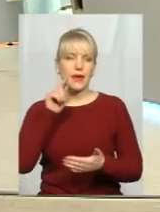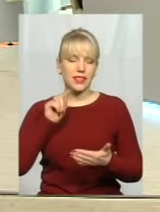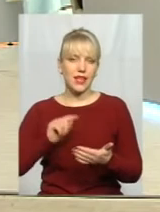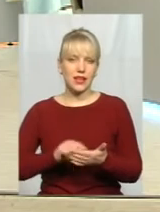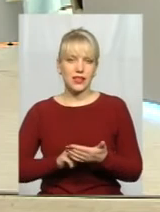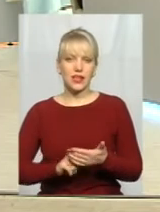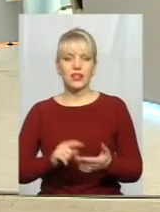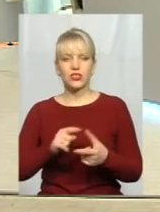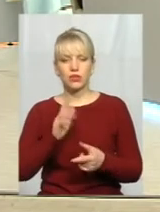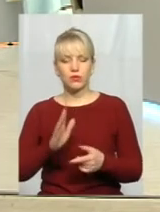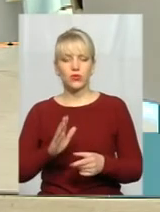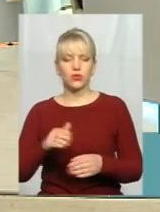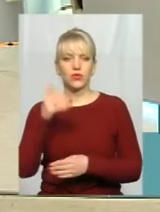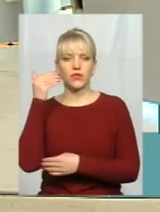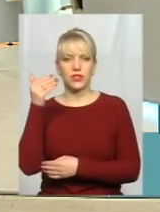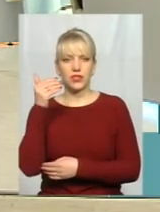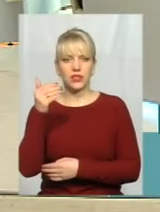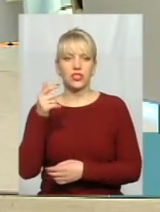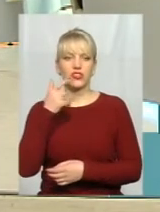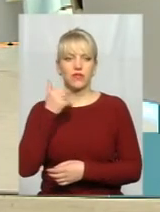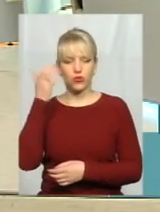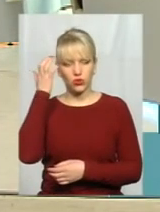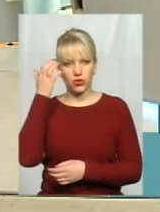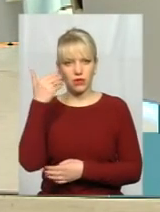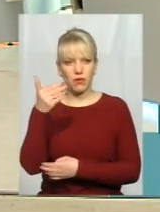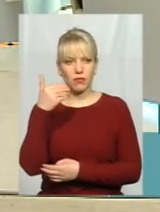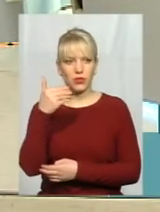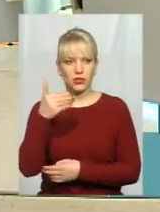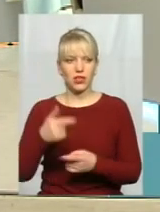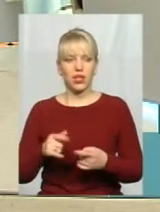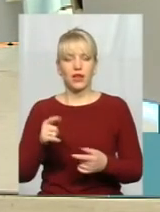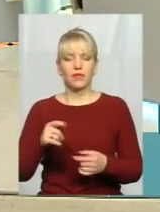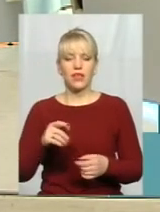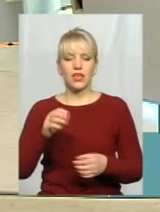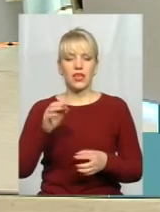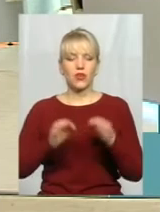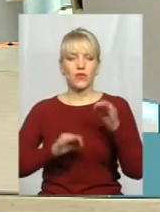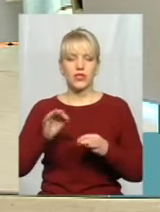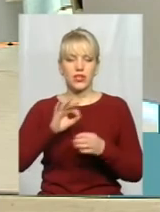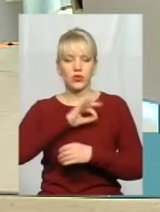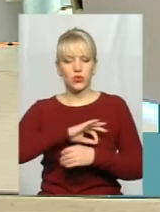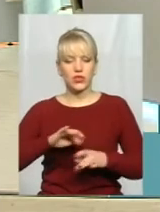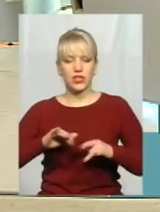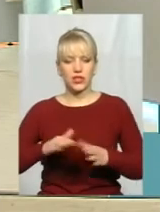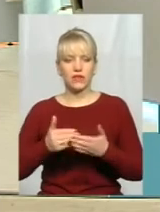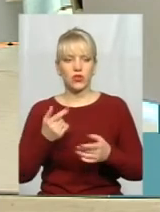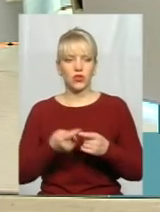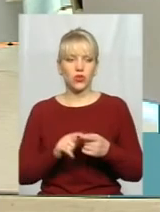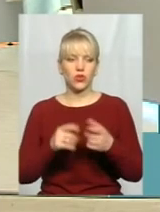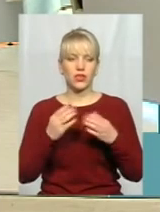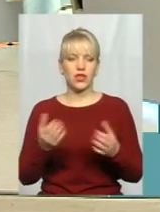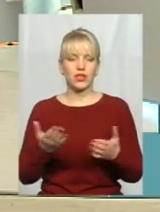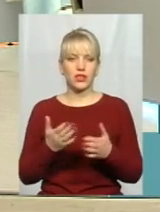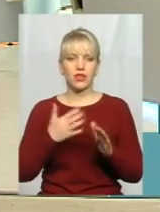чи будуть висити червоно-чорні прапори. Коефіцієнт корисної дії від того дня, який сьогодні пройшов,